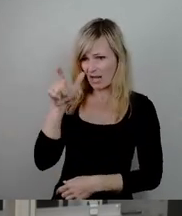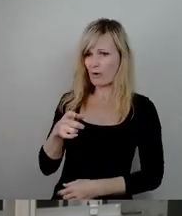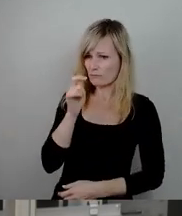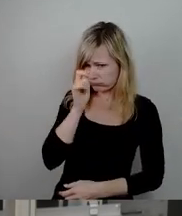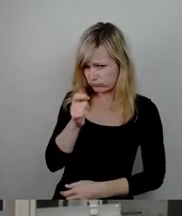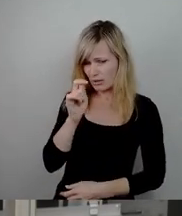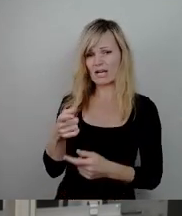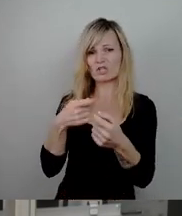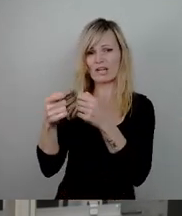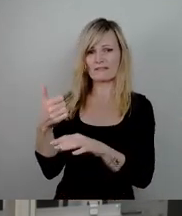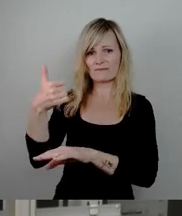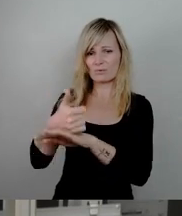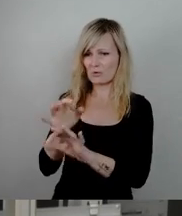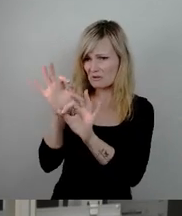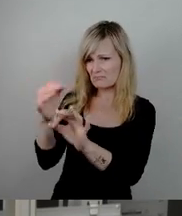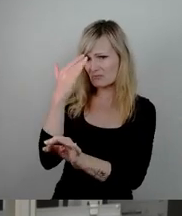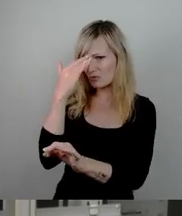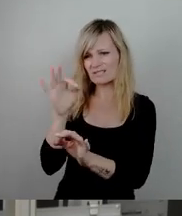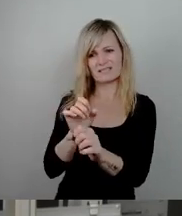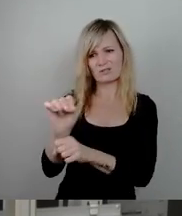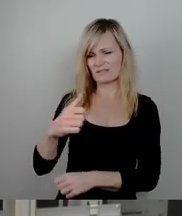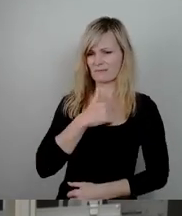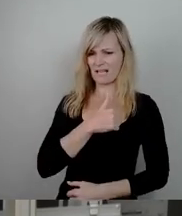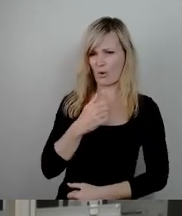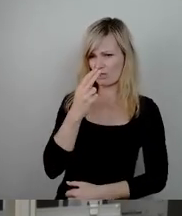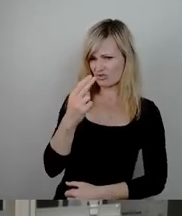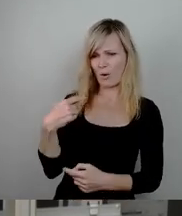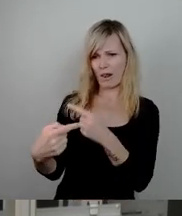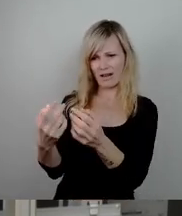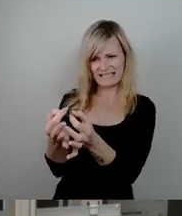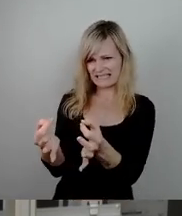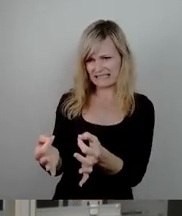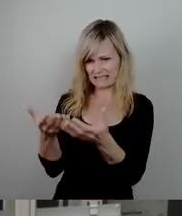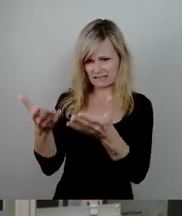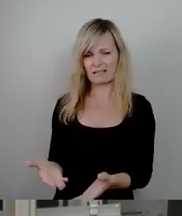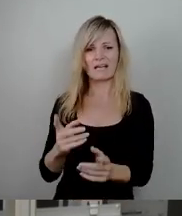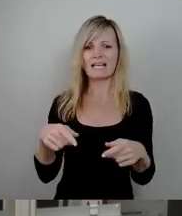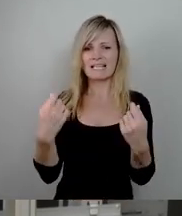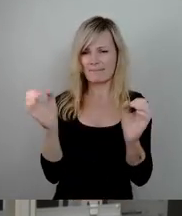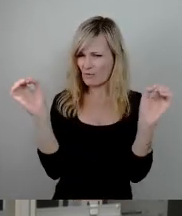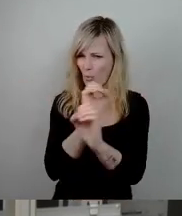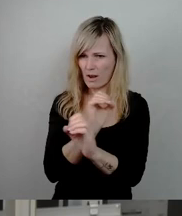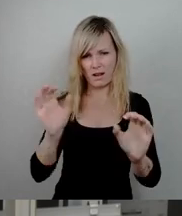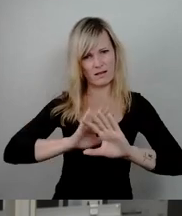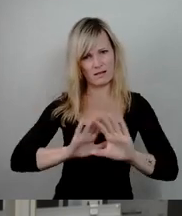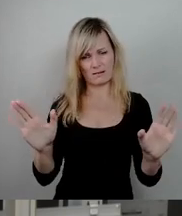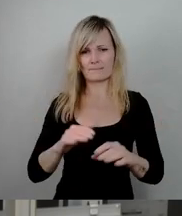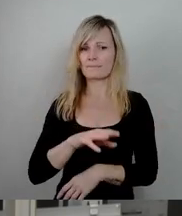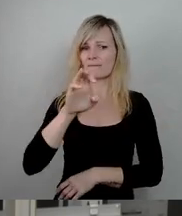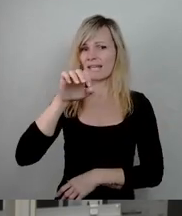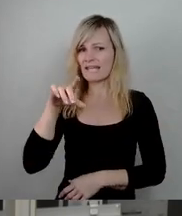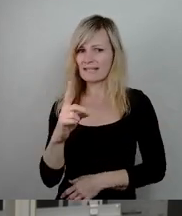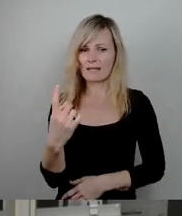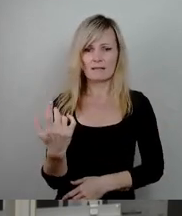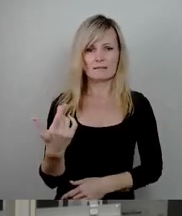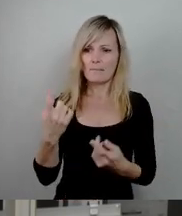Trauerspiel, dort zuzuschauen. Das Ergebnis dieser Arbeit dort ist null. Die WED hat quasi das Bauen